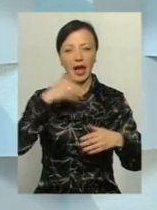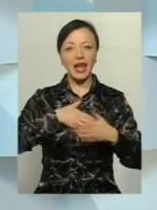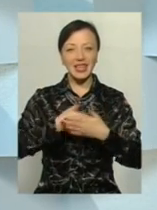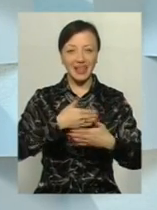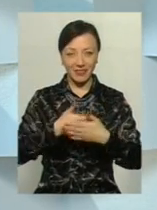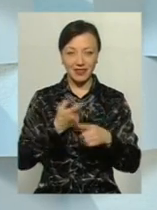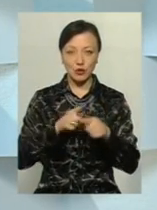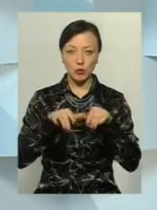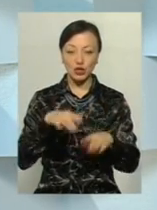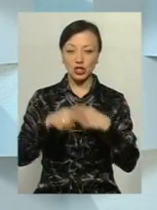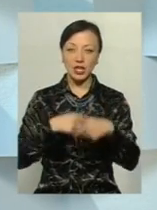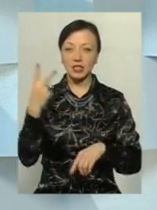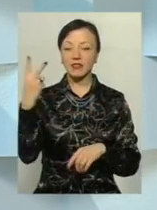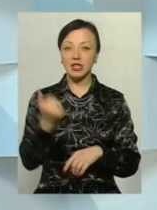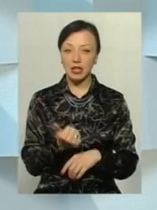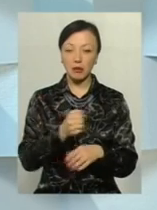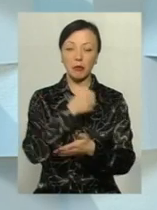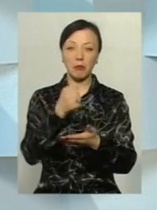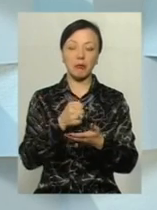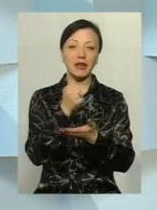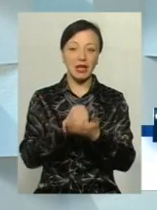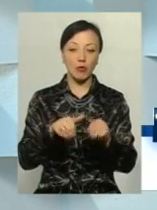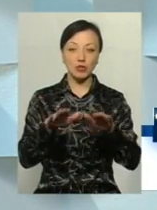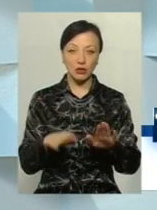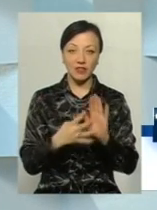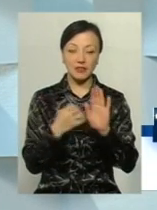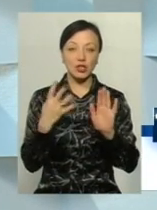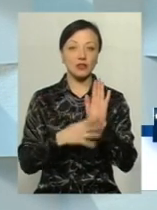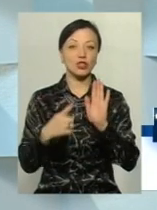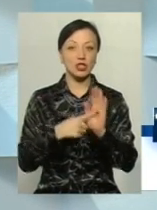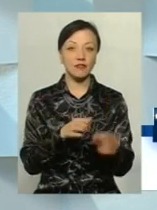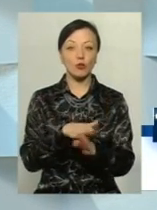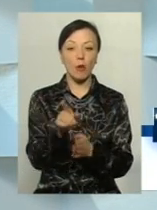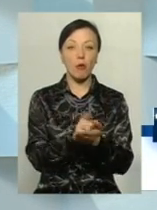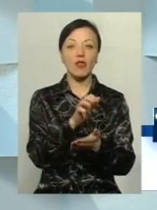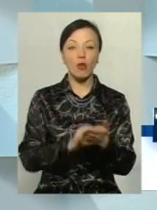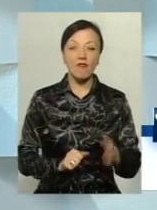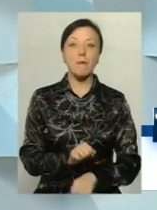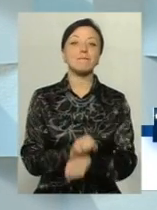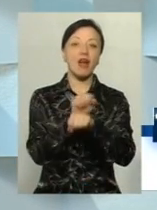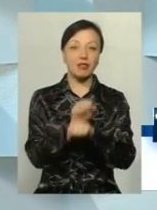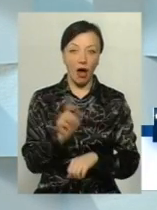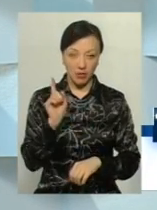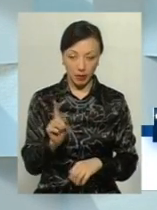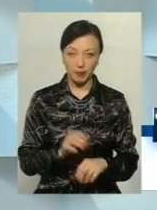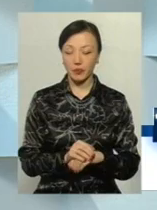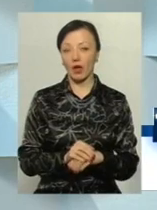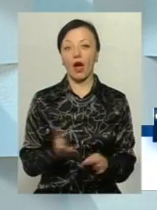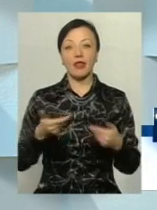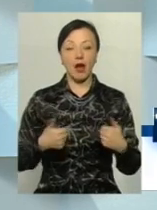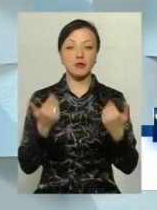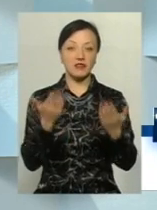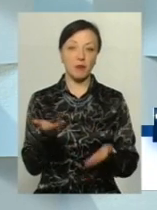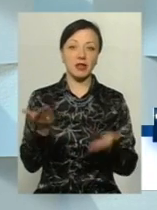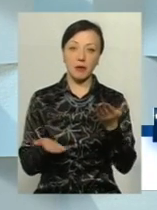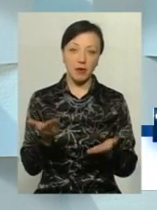І буквально через дві неділі після прийняття цієї постанови 996 відбулися так звані податкові майдани. Нам з вами,